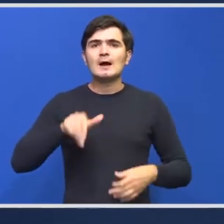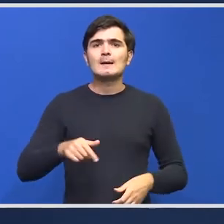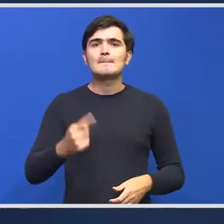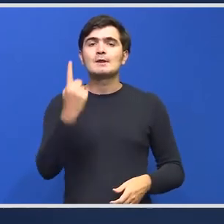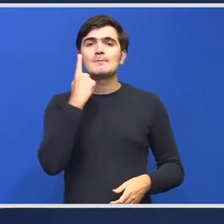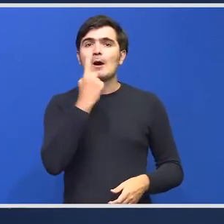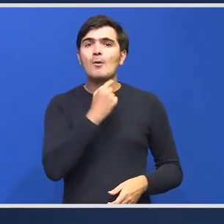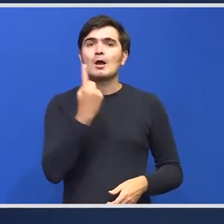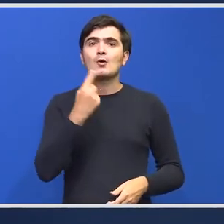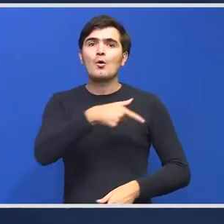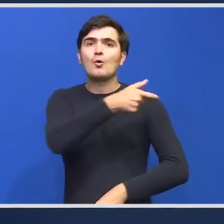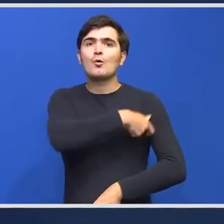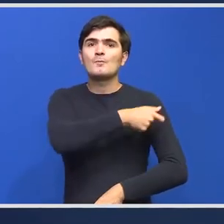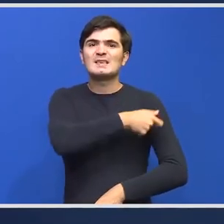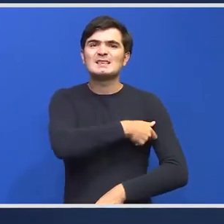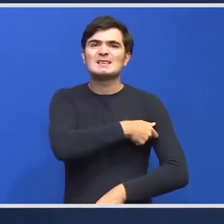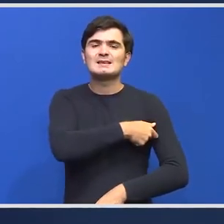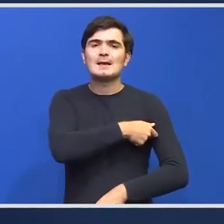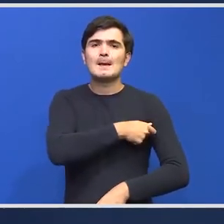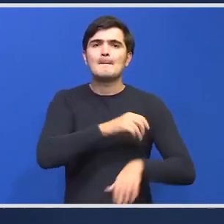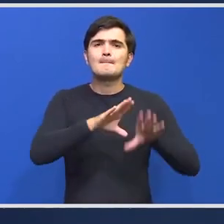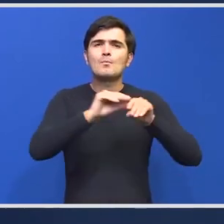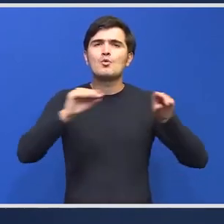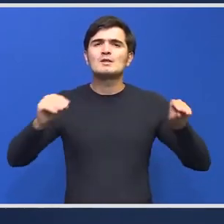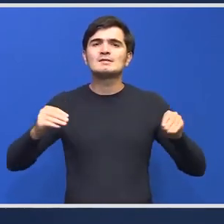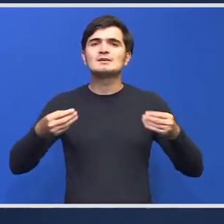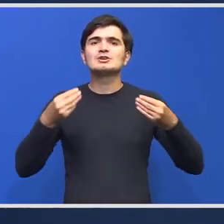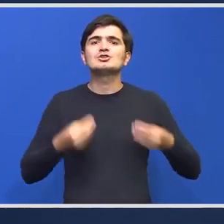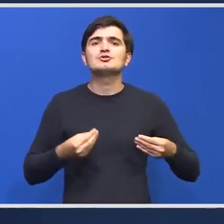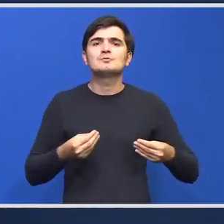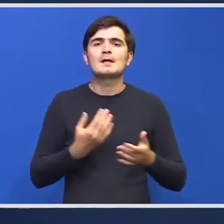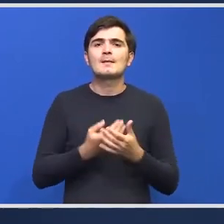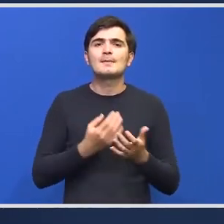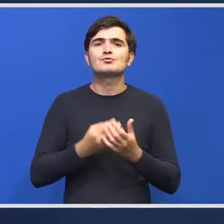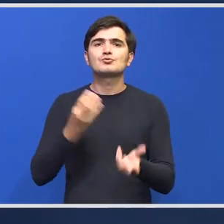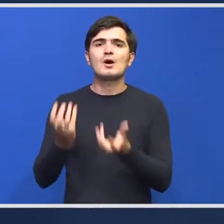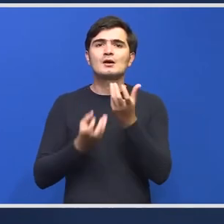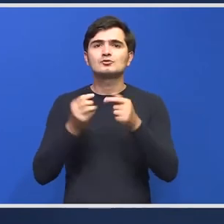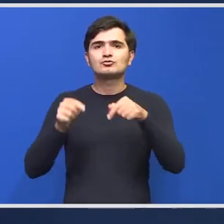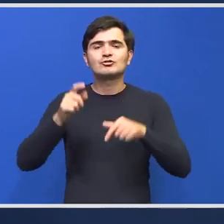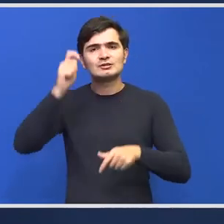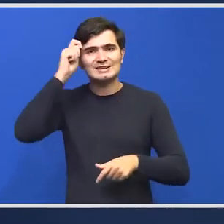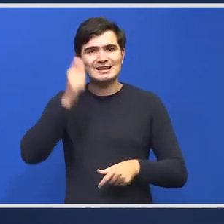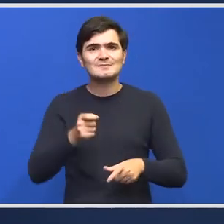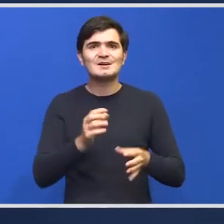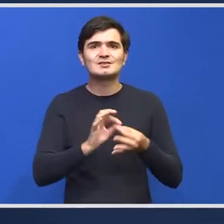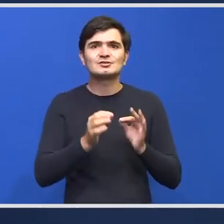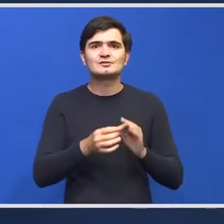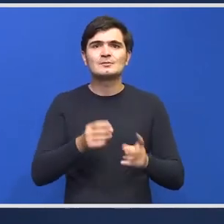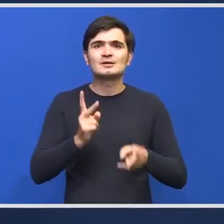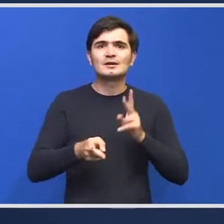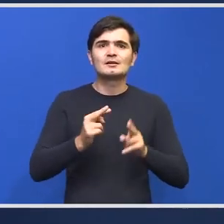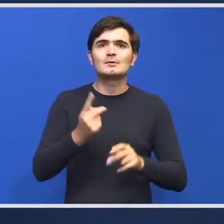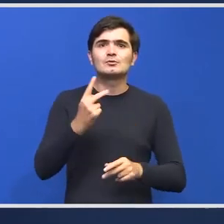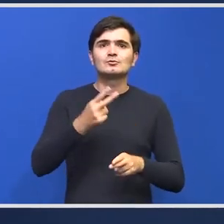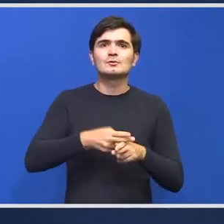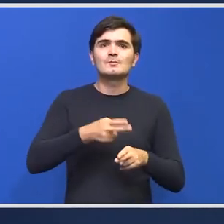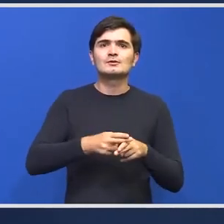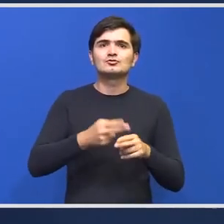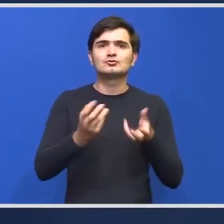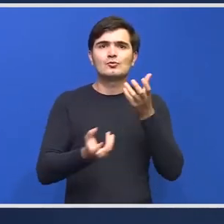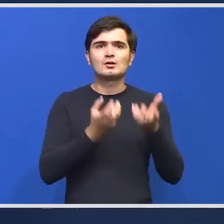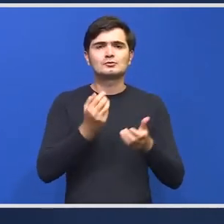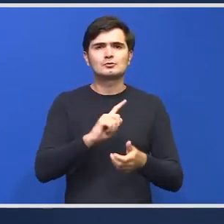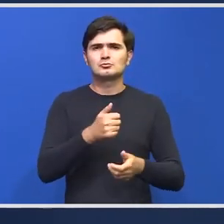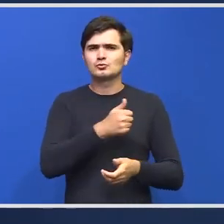comisie multidisciplinară de arsuri ceea ce respectă ce înseamnă în mod real tratamentul unui pacient cu arsură adică